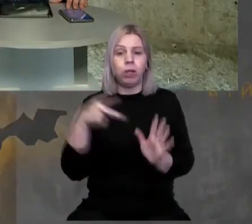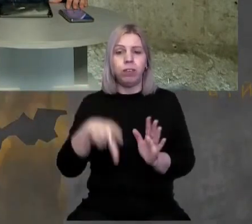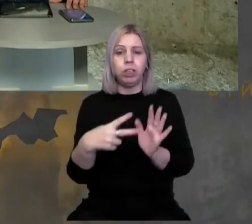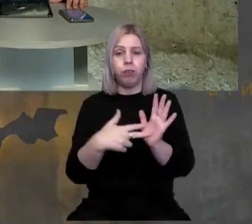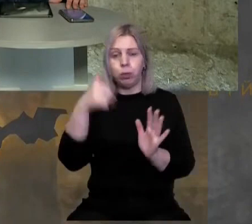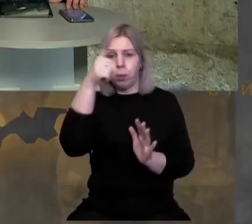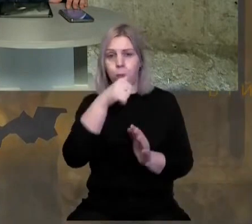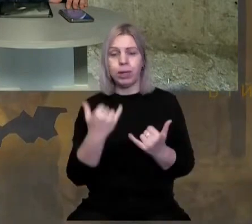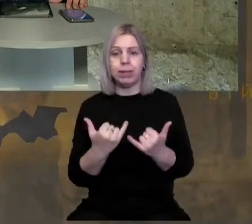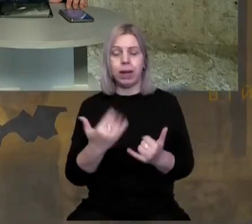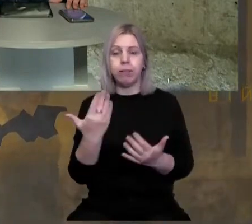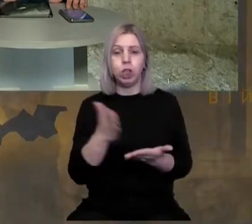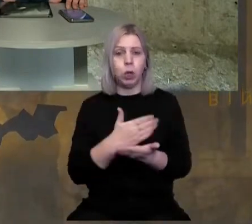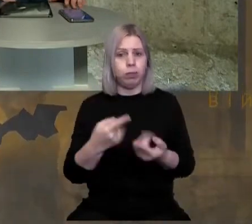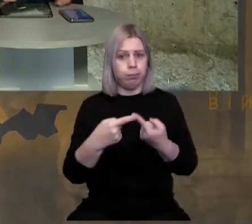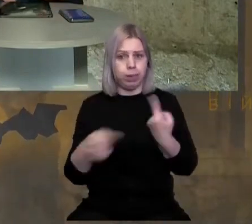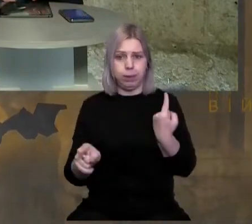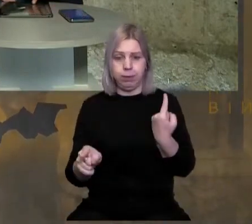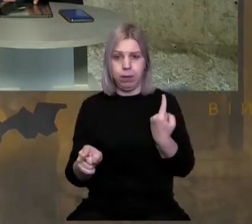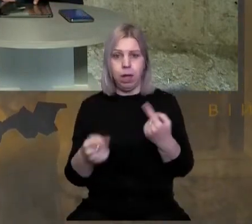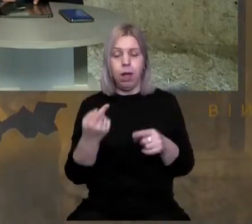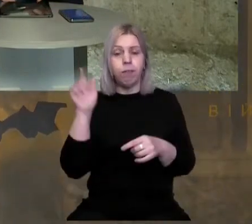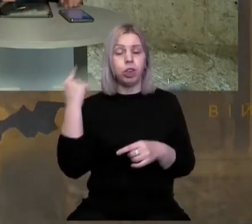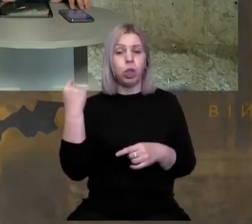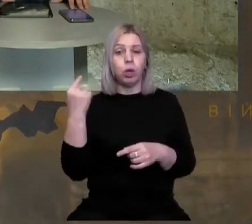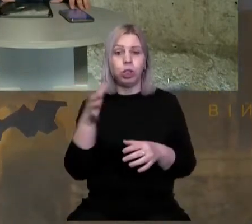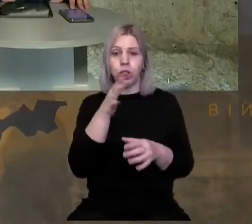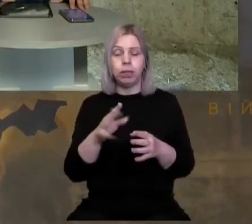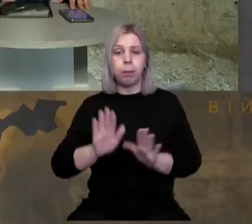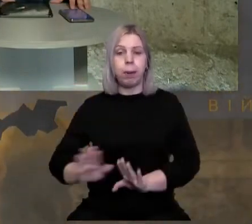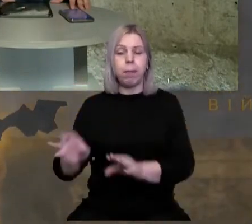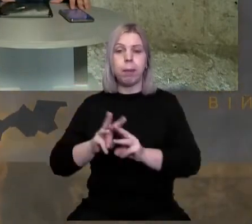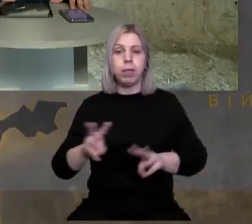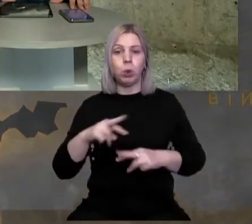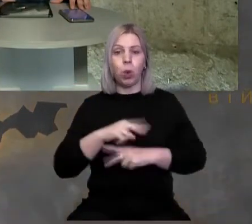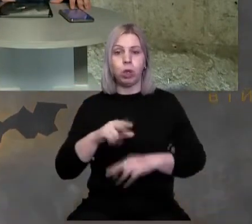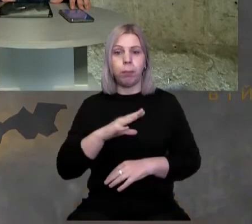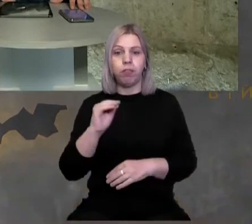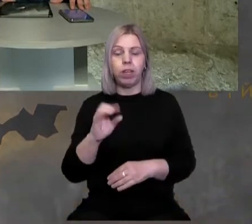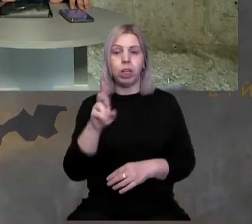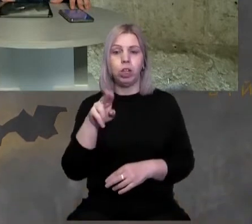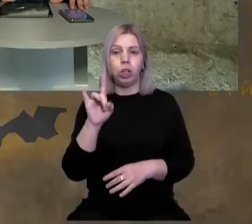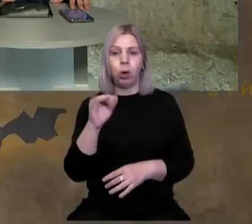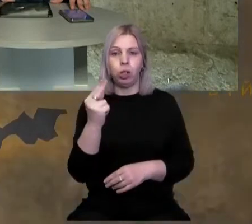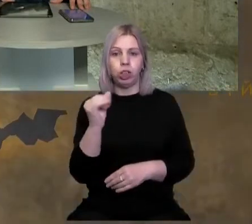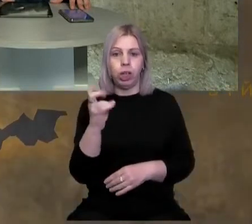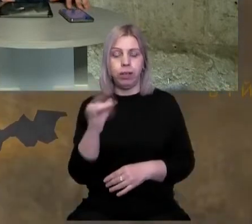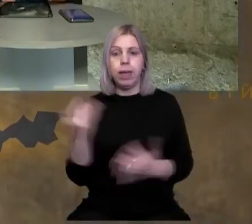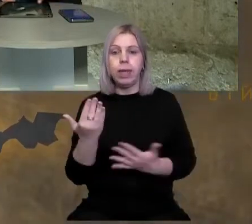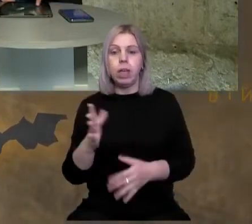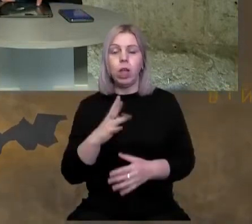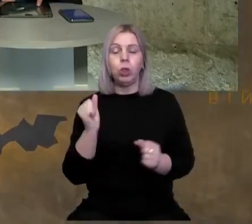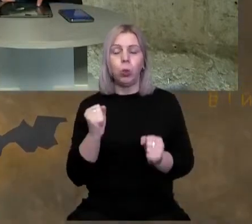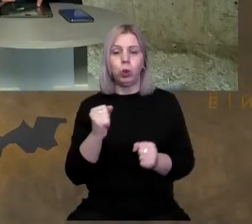2008 році і зараз, вони зовсім різні. В той час прем'єр-міністром Угорщини був Ференс Дьорчинів, який